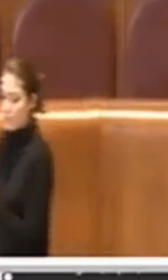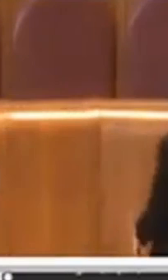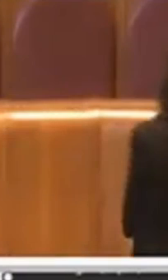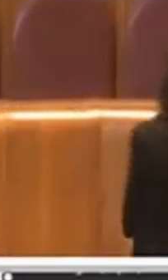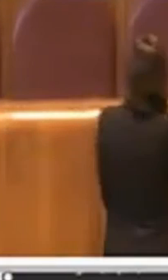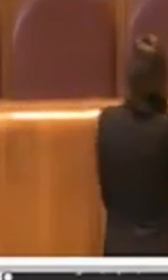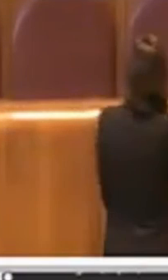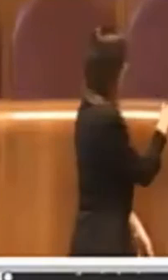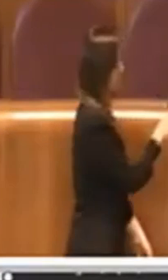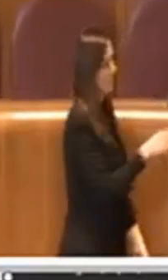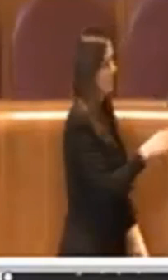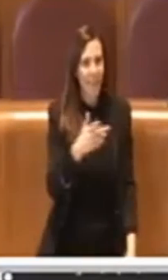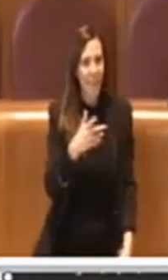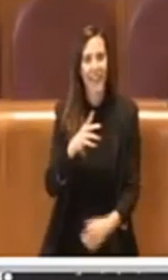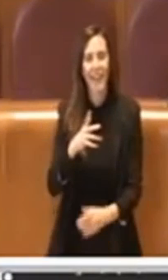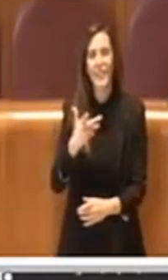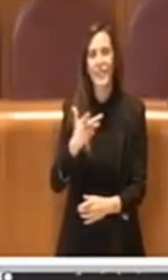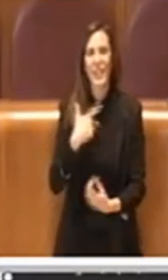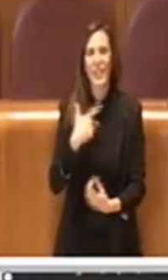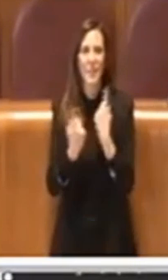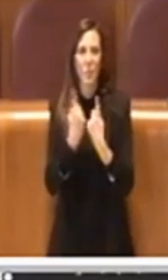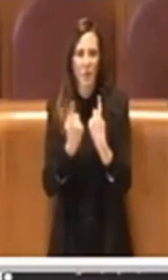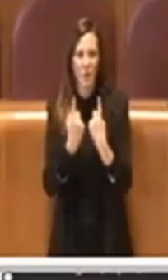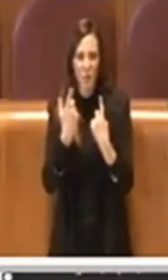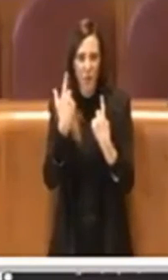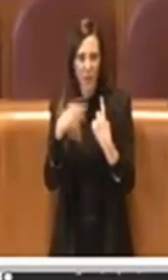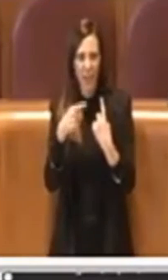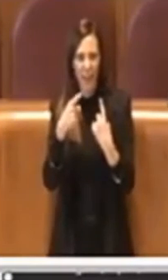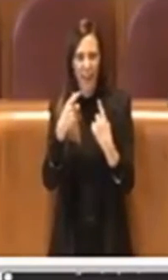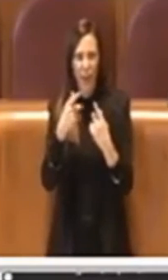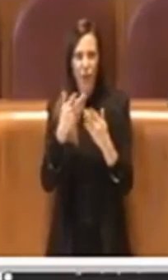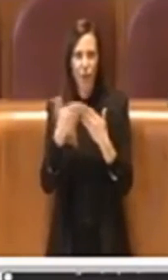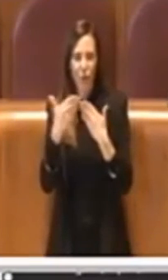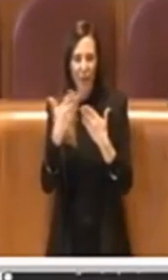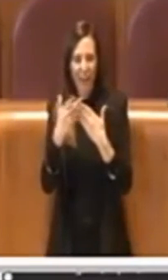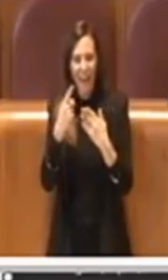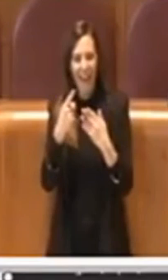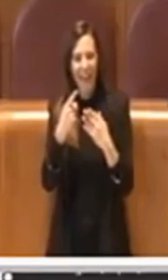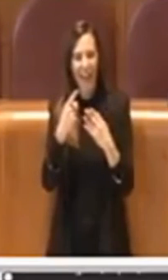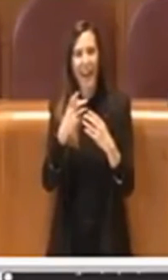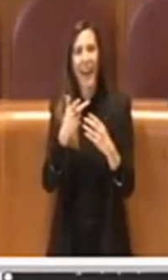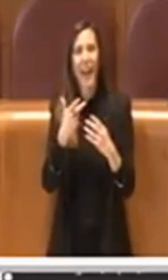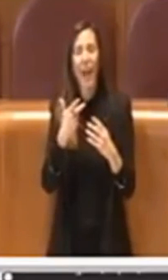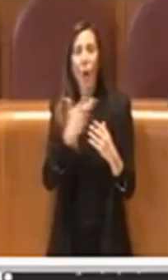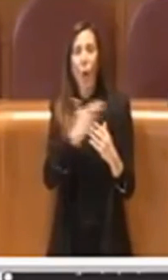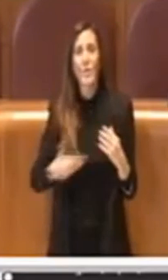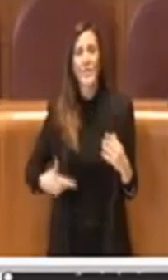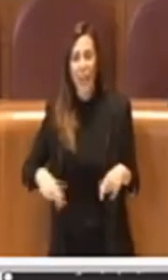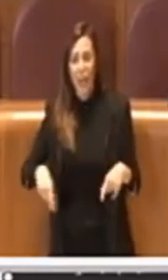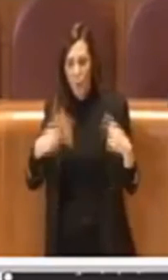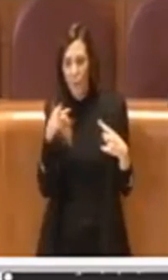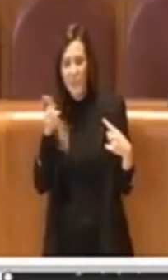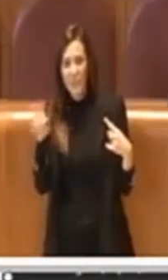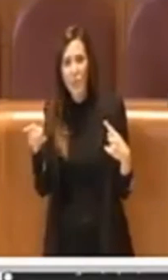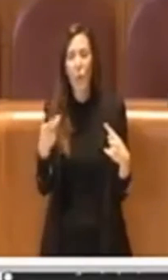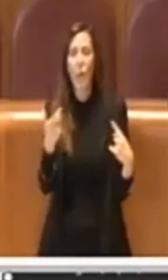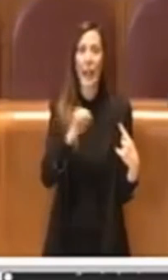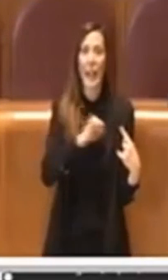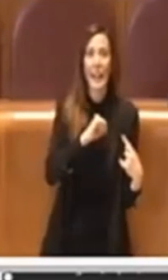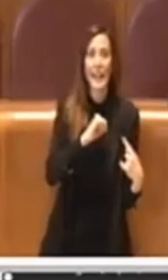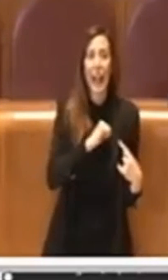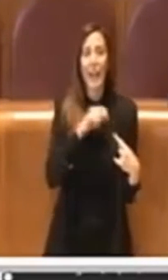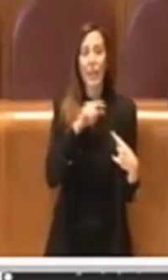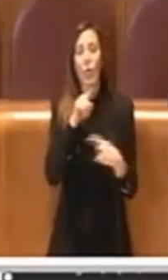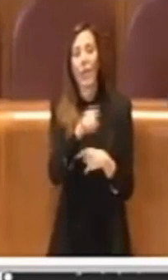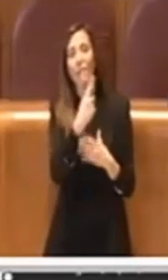di giornali e certe informazioni su Atac dai consiglieri d'opposizione credendo che sta lì